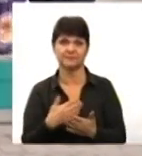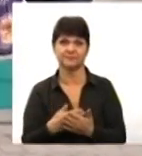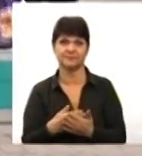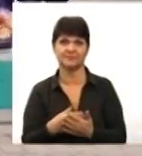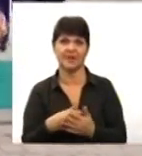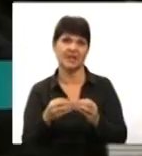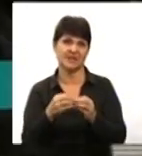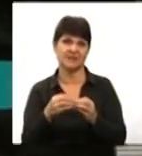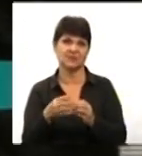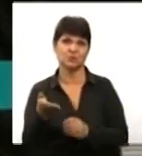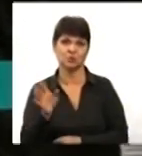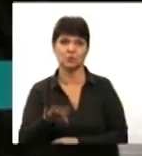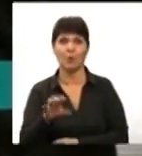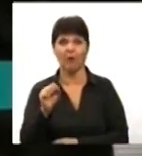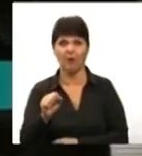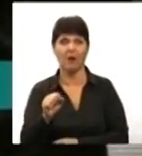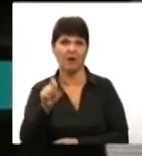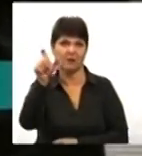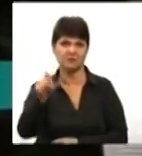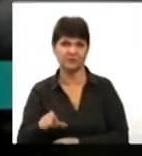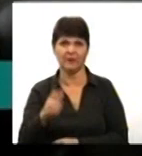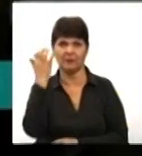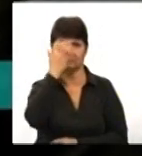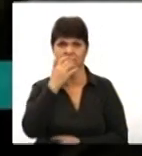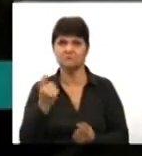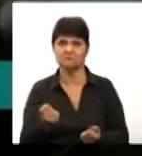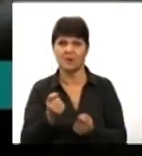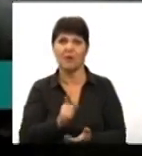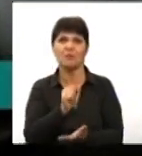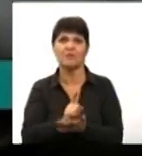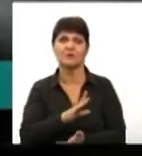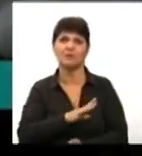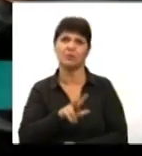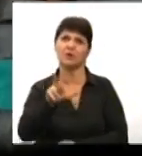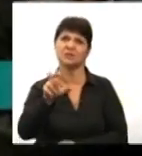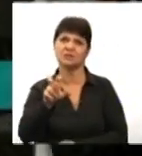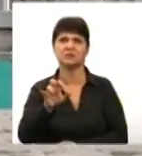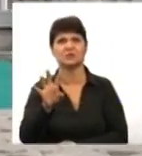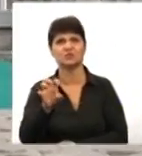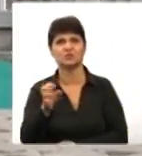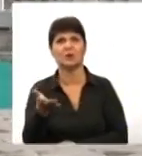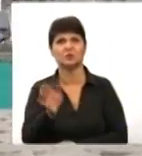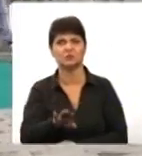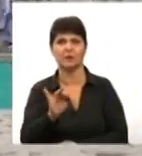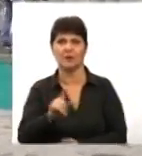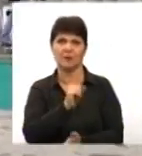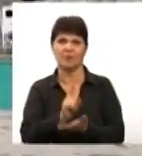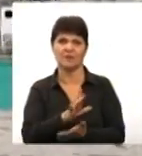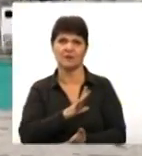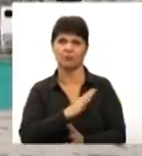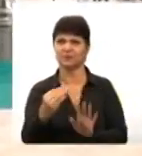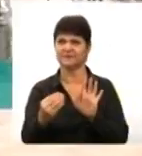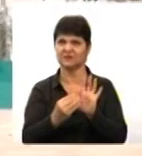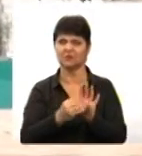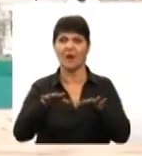десятка. За словами незрячих, то вкрай мало. Таких, кажуть, має бути хоча б три-чотири сотні. І вони повинні бути встановлені у